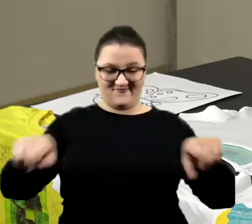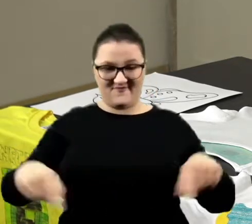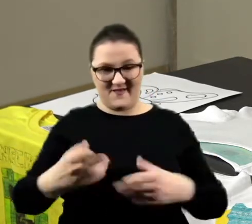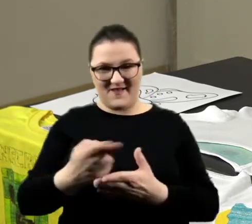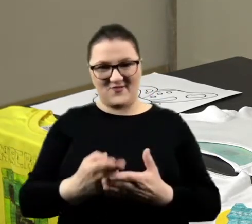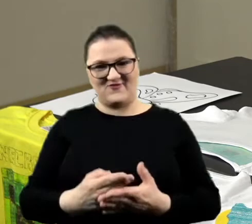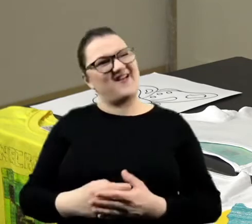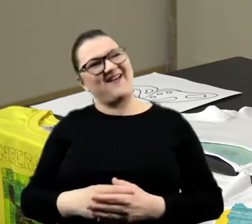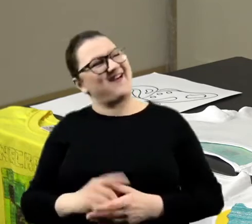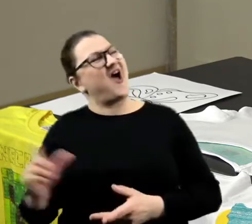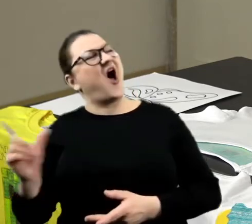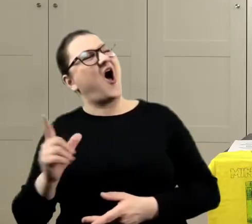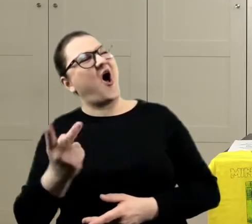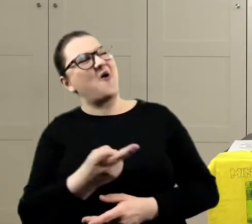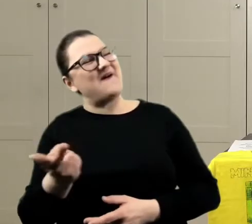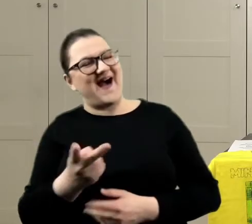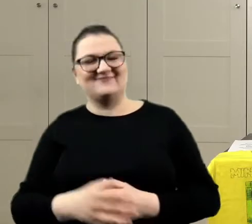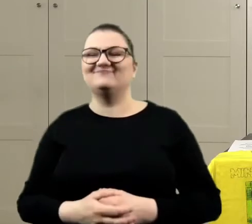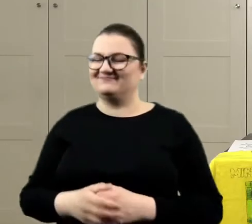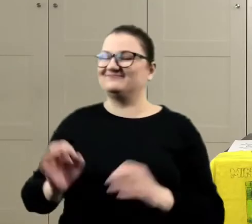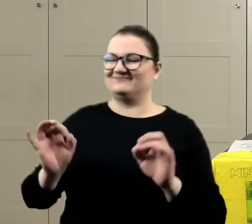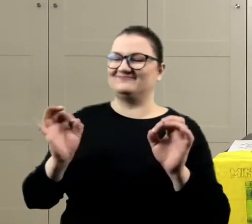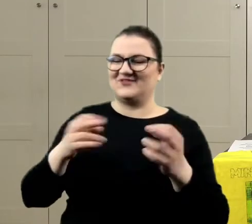Oba. Oba, pewnie, że tak. Dobra odpowiedź.